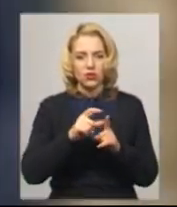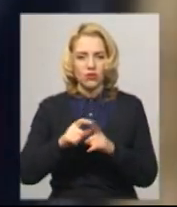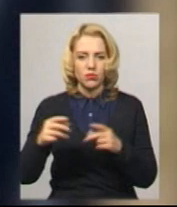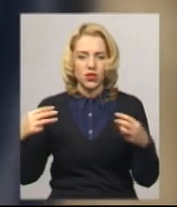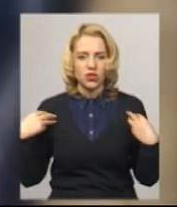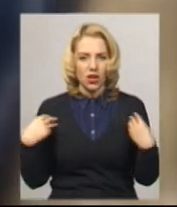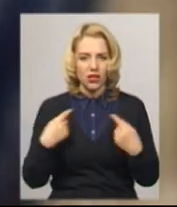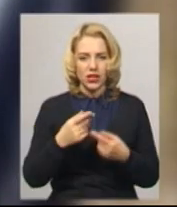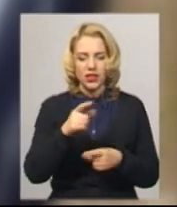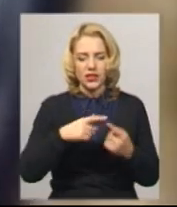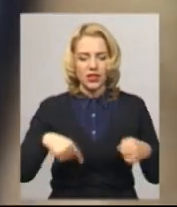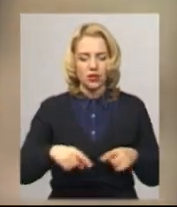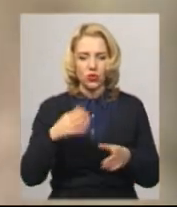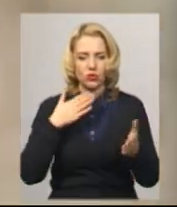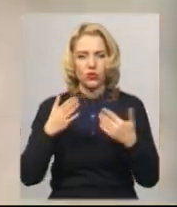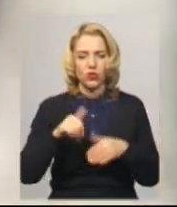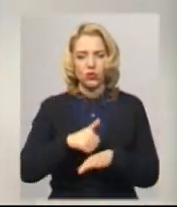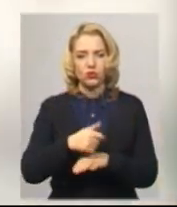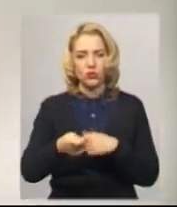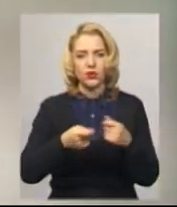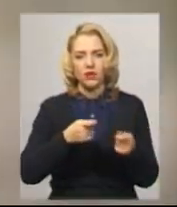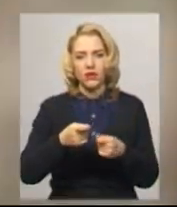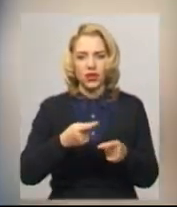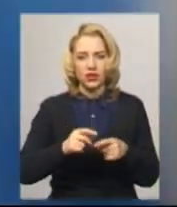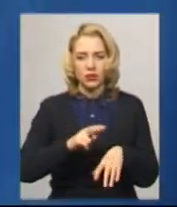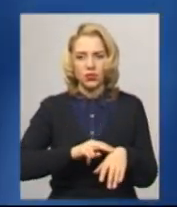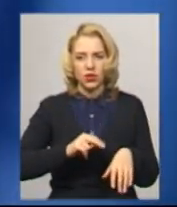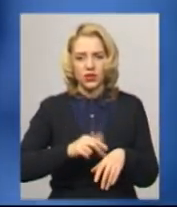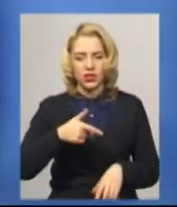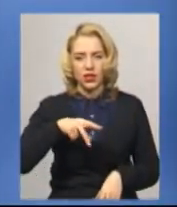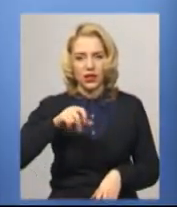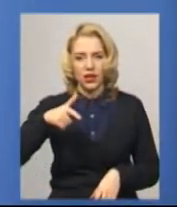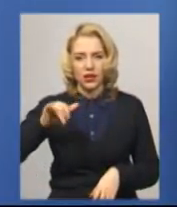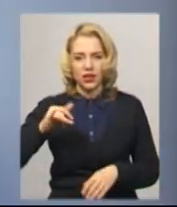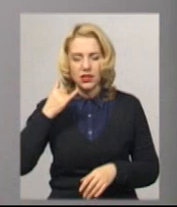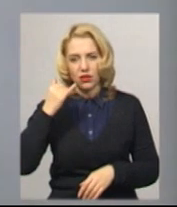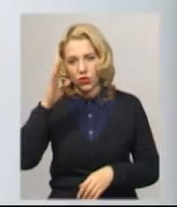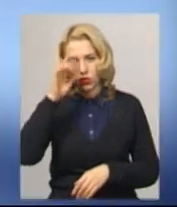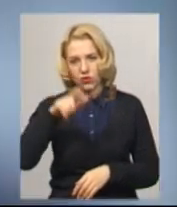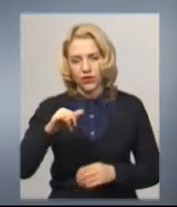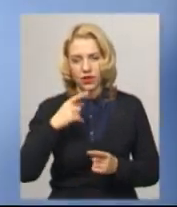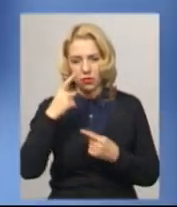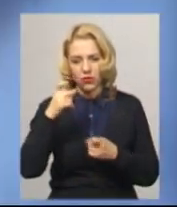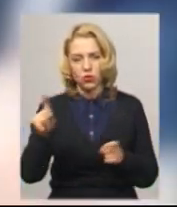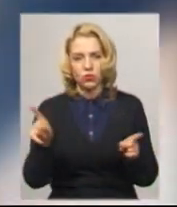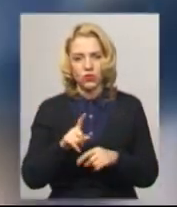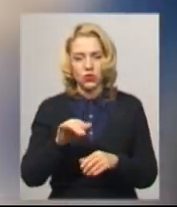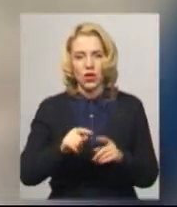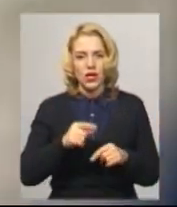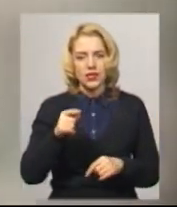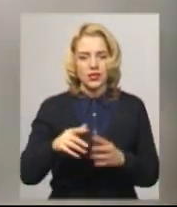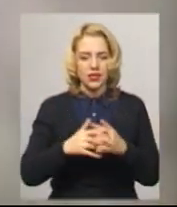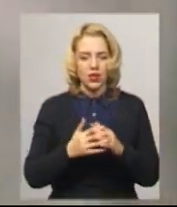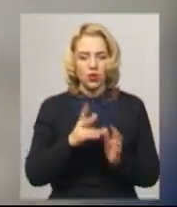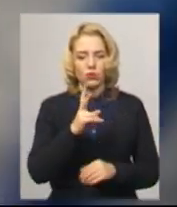сектору комунікації головного управління Нацполіції області Інна Глеги, до поліції зателефонував чоловік та повідомив, що за селом Кузьмин